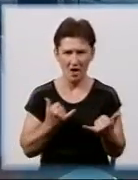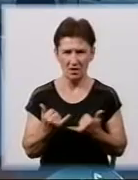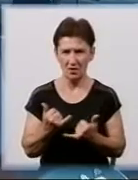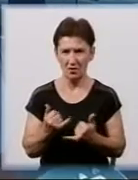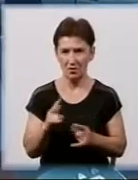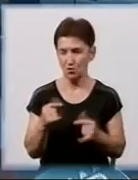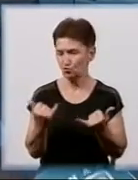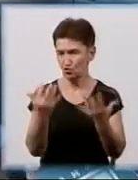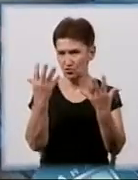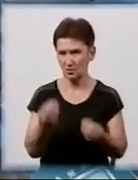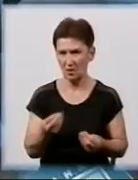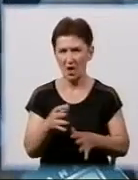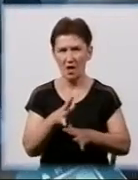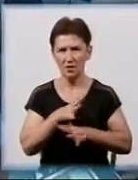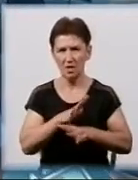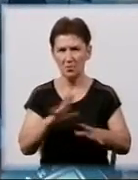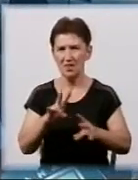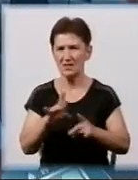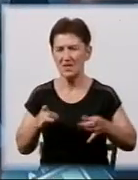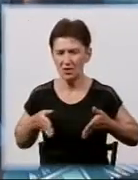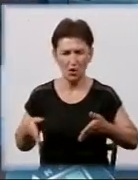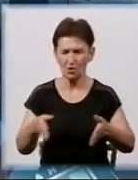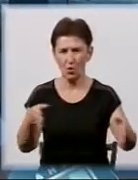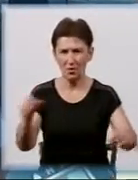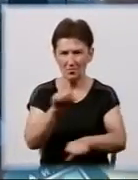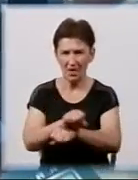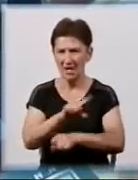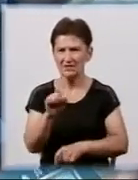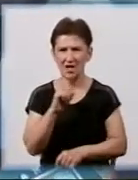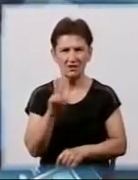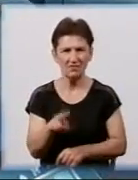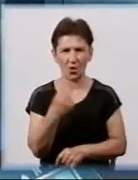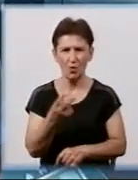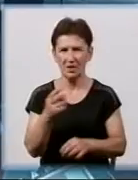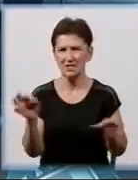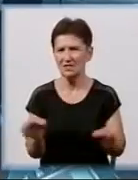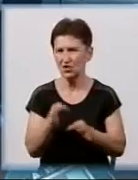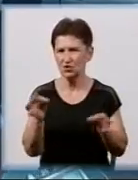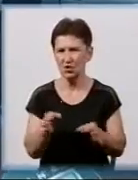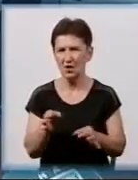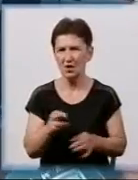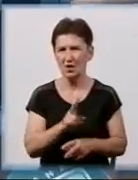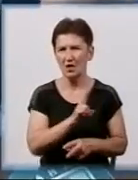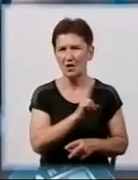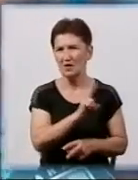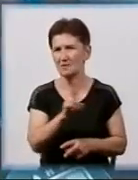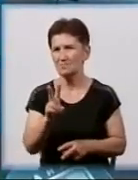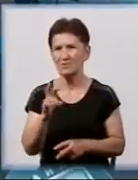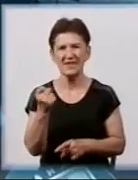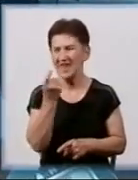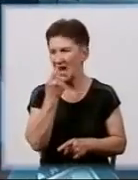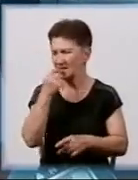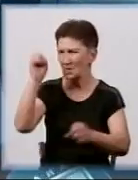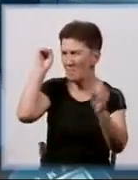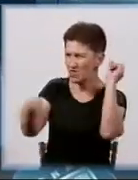До сьогоднішнього дня не було ни перекриття трас, не було за два роки, не блокувалася його техніка, ніхто його ні яйцями не обкидав,